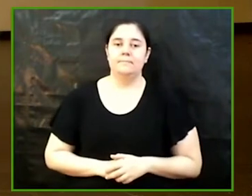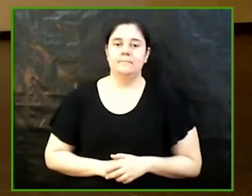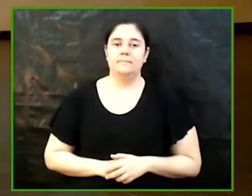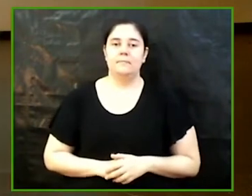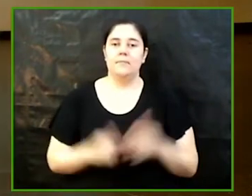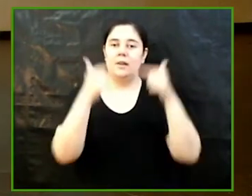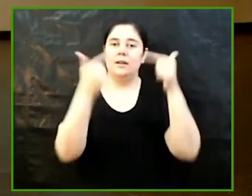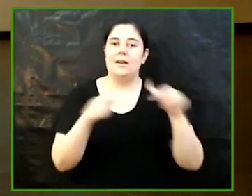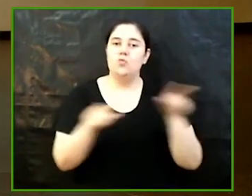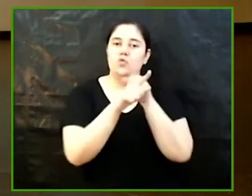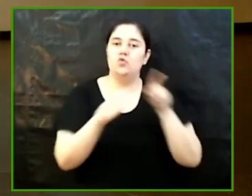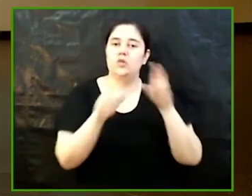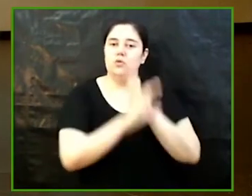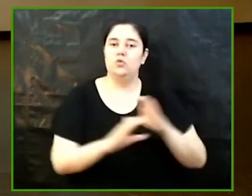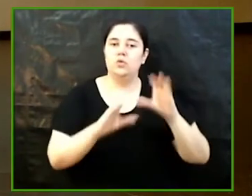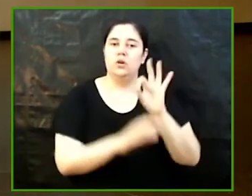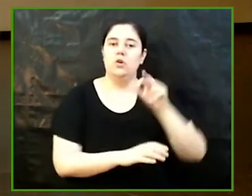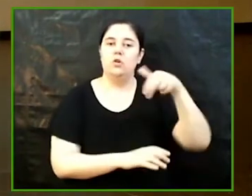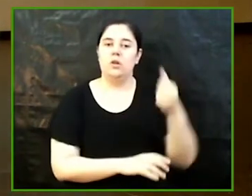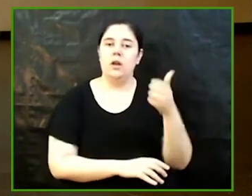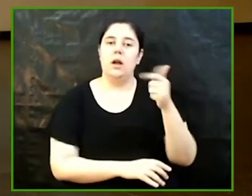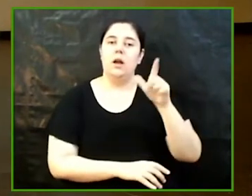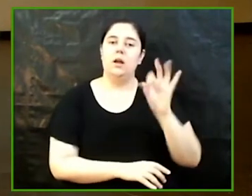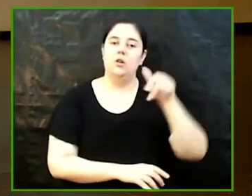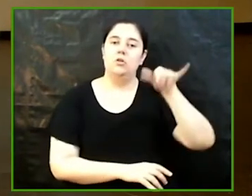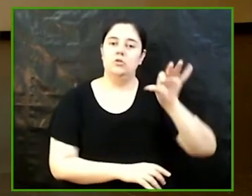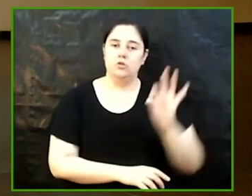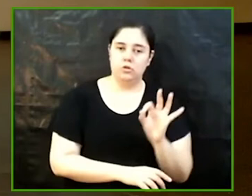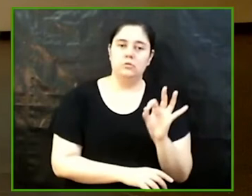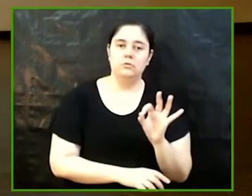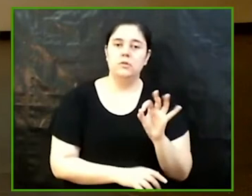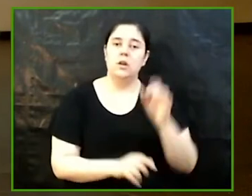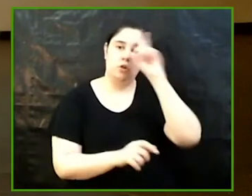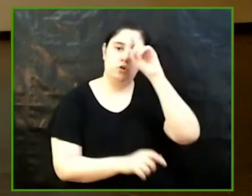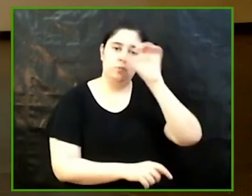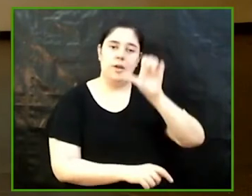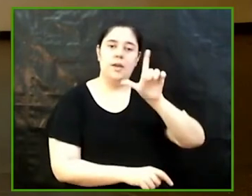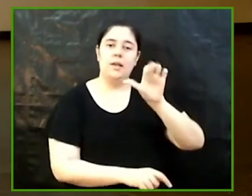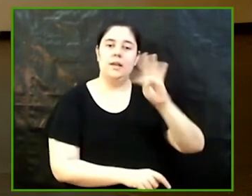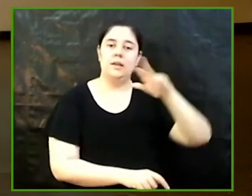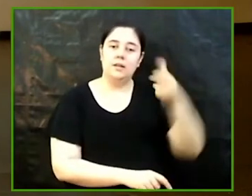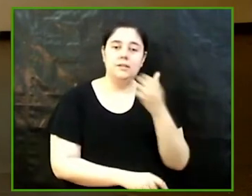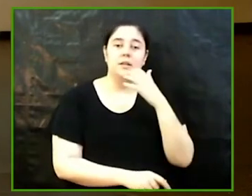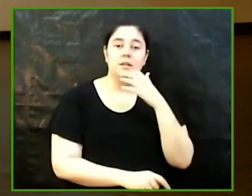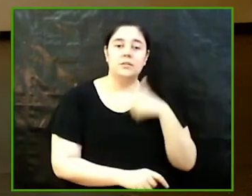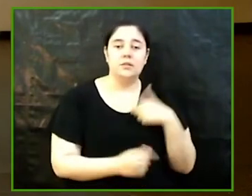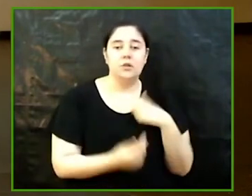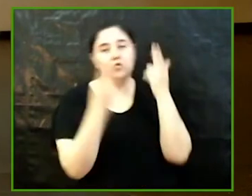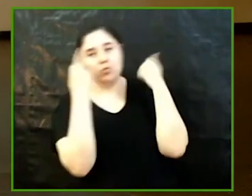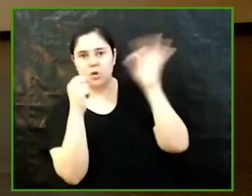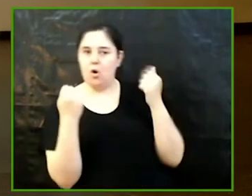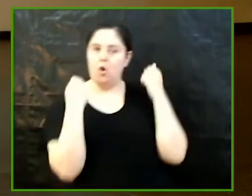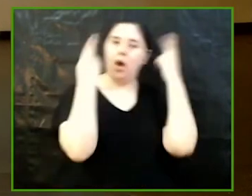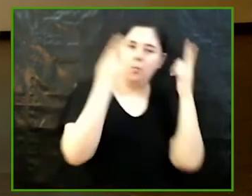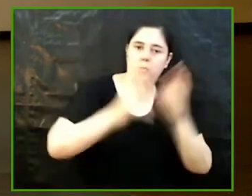musicologia Ona Alonso Romer Electra Submissió o empoderament anàlisi de l'arquetip de feminitat del personatge d